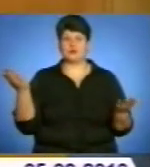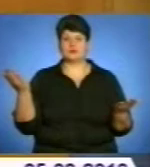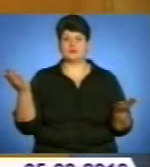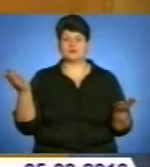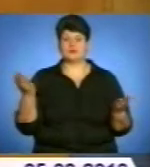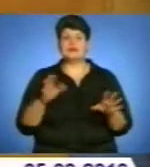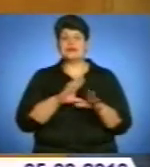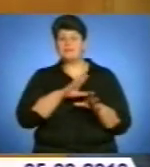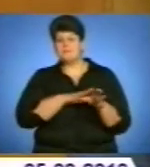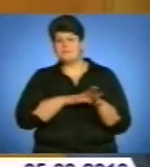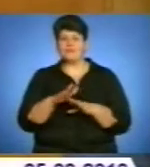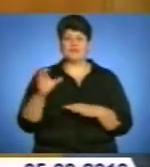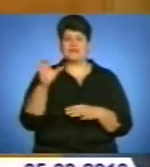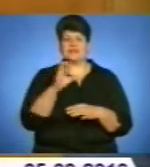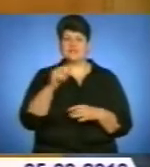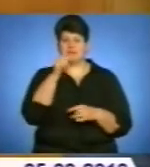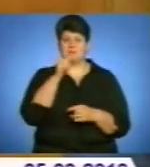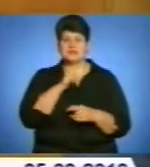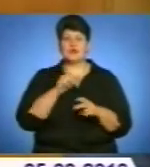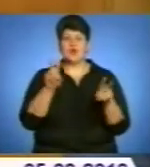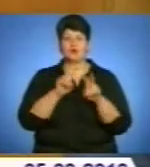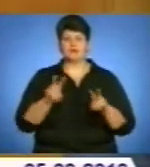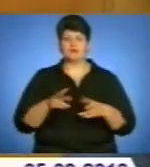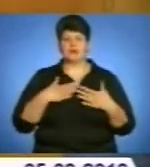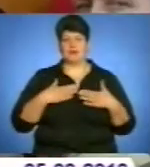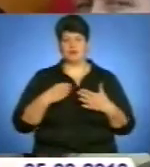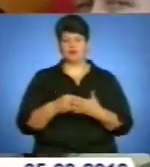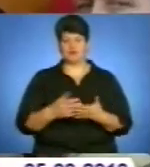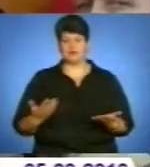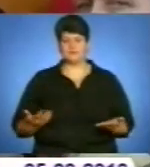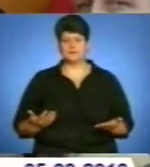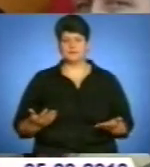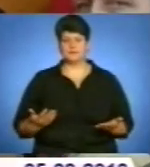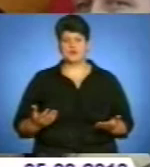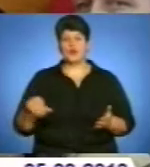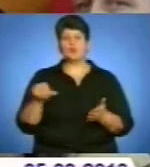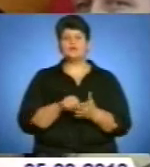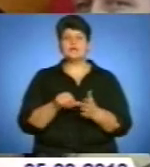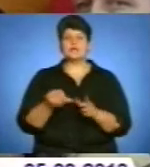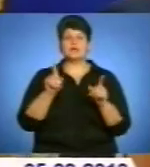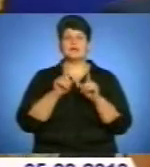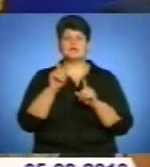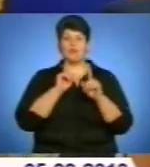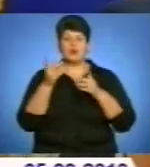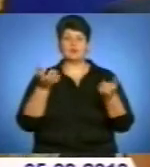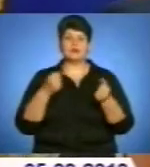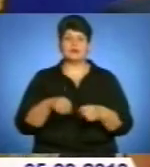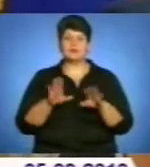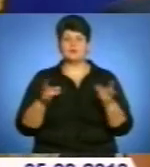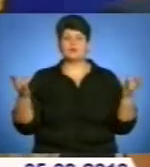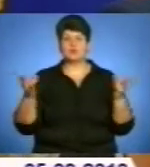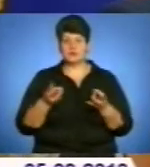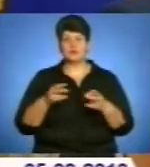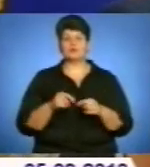цілий січень, місяць розглядали наш бюджет. Учасники зборів прийняли рішення, в якому йдеться про необхідність